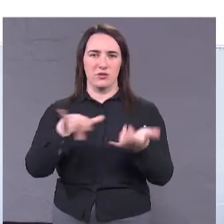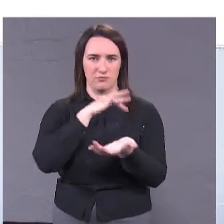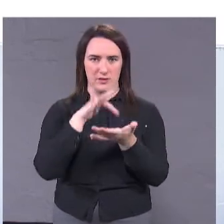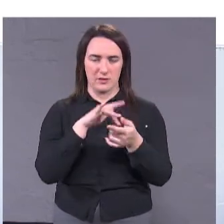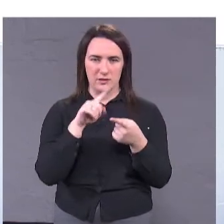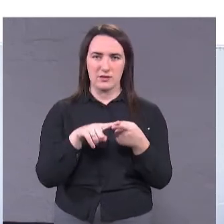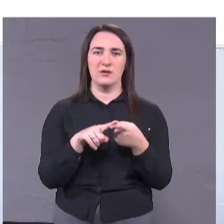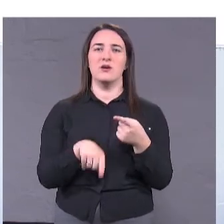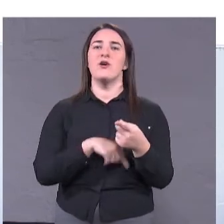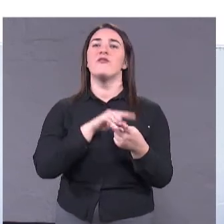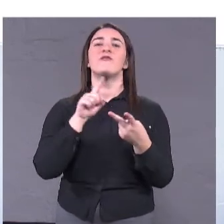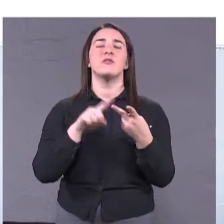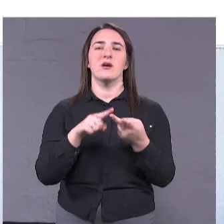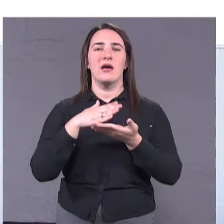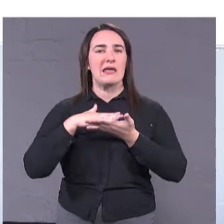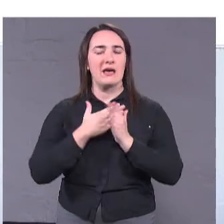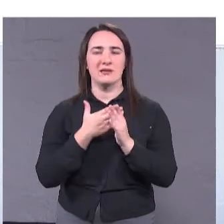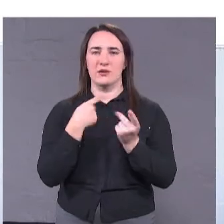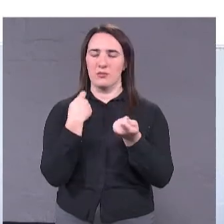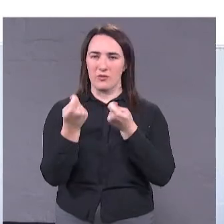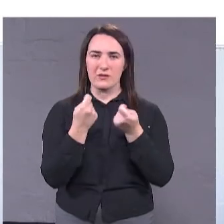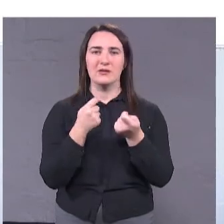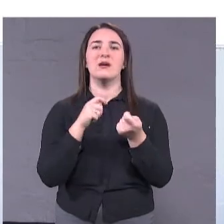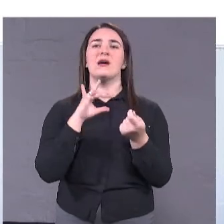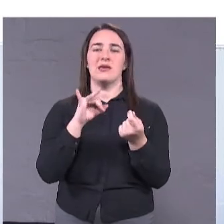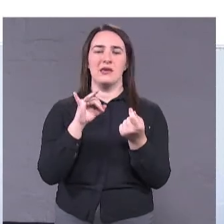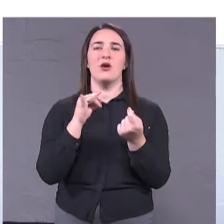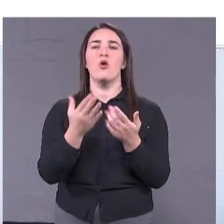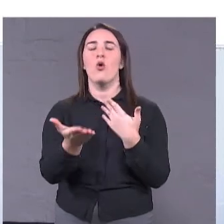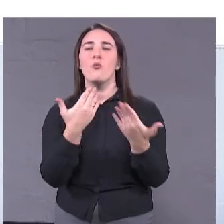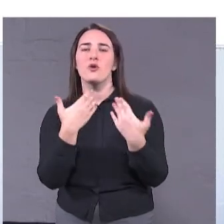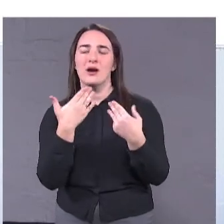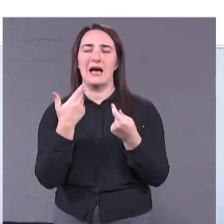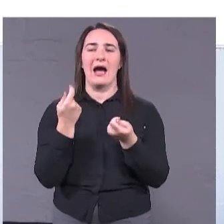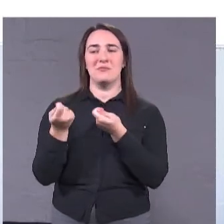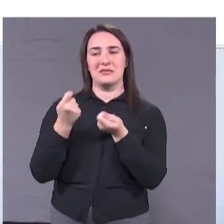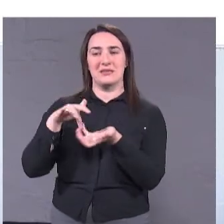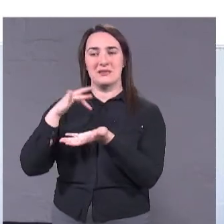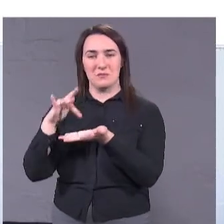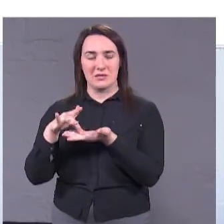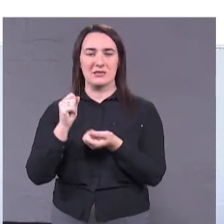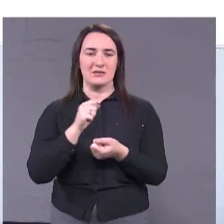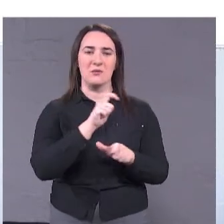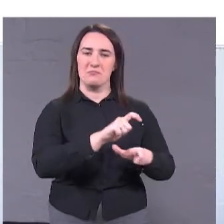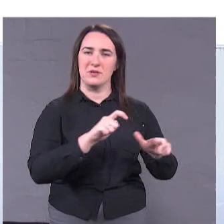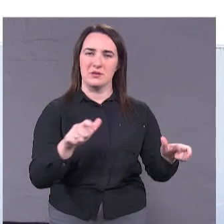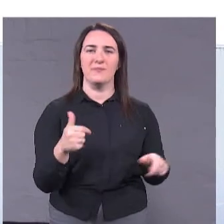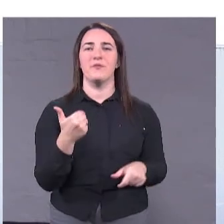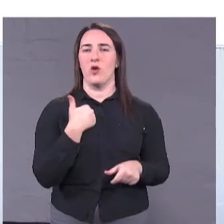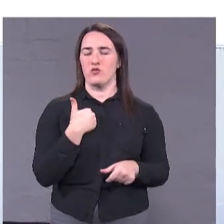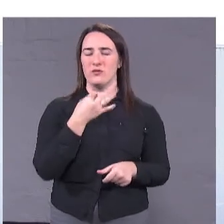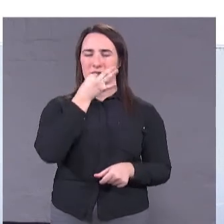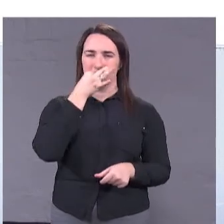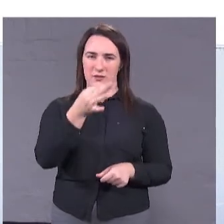стратегії. Качественного управління і коммунікації адміністрації города с горожанами. я хочу вам сказати, що